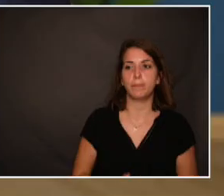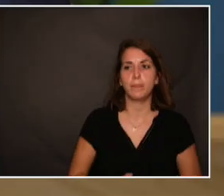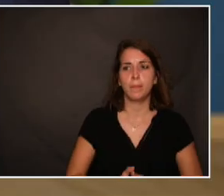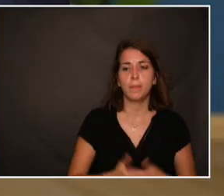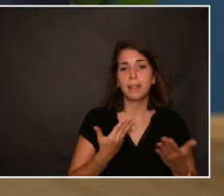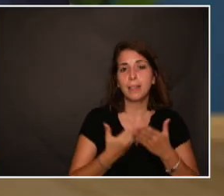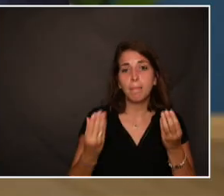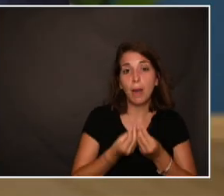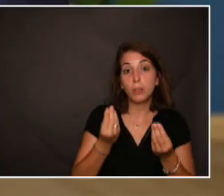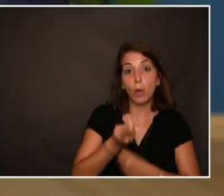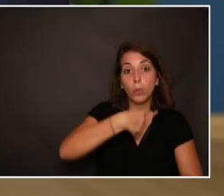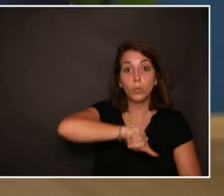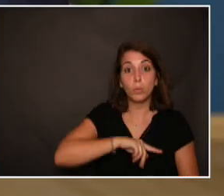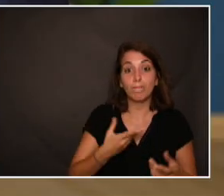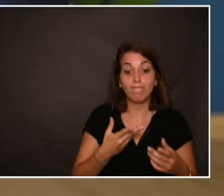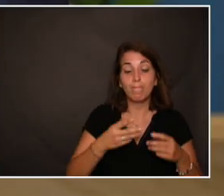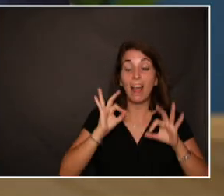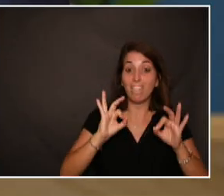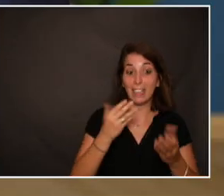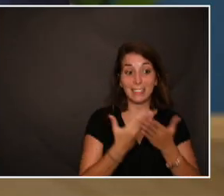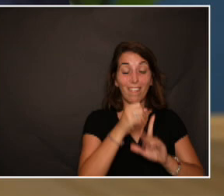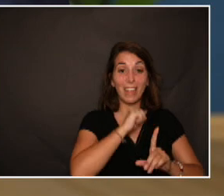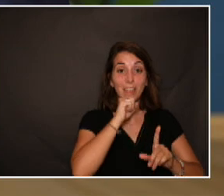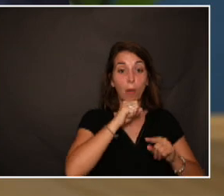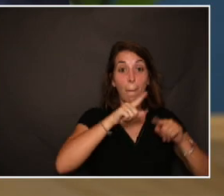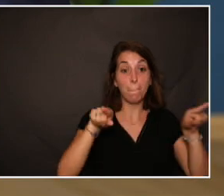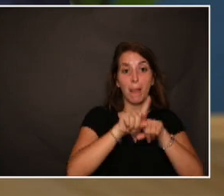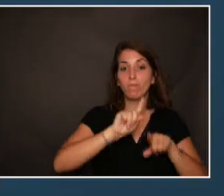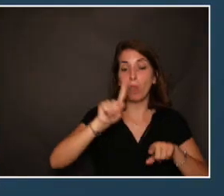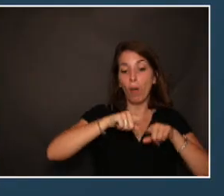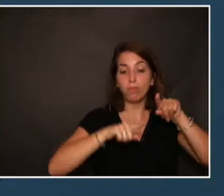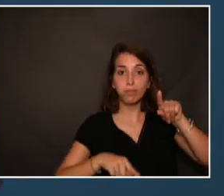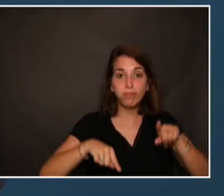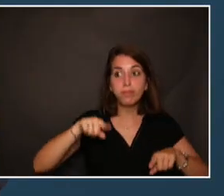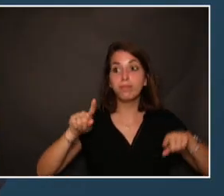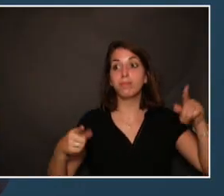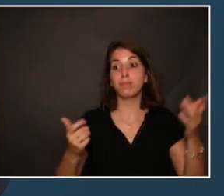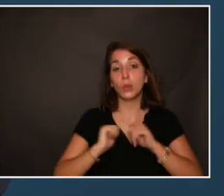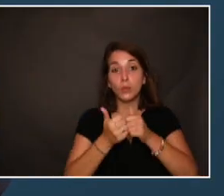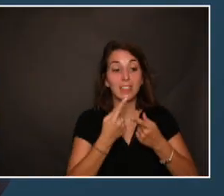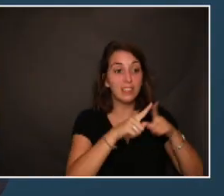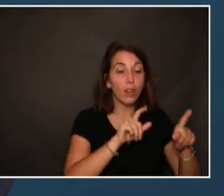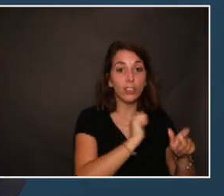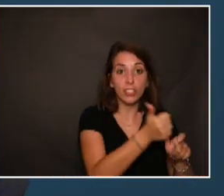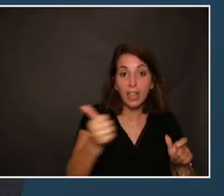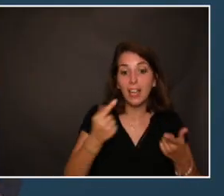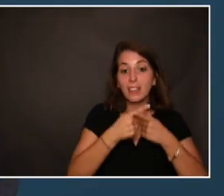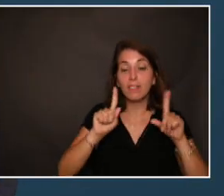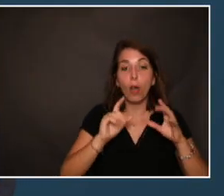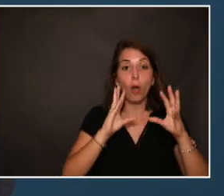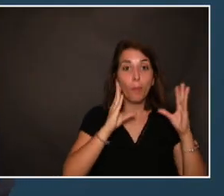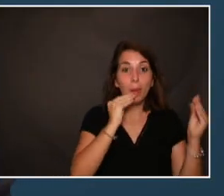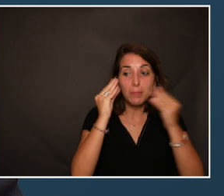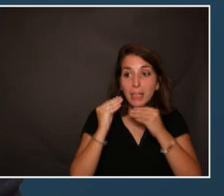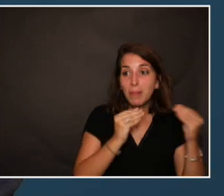un peu tous inégaux face au vieillissement puisqu'il est variable d'un individu et d'un organe à l'autre. Et donc, à un âge